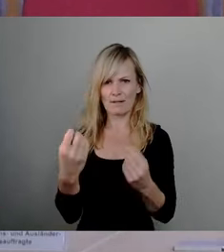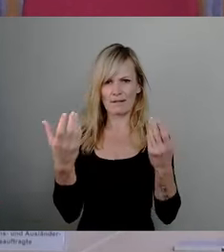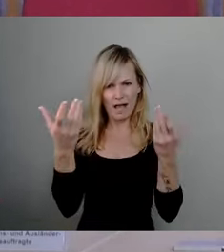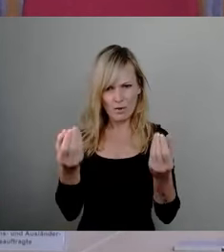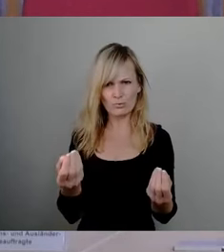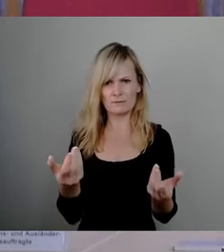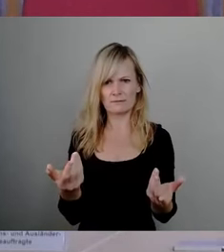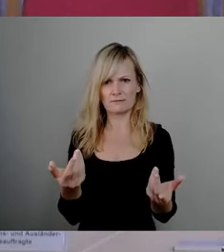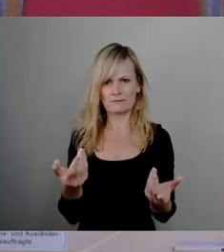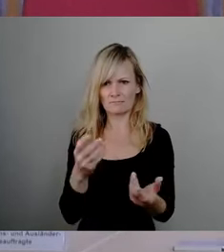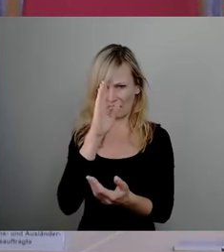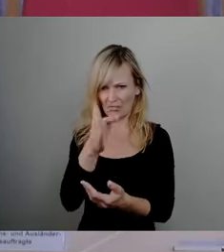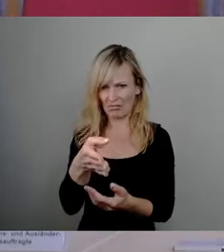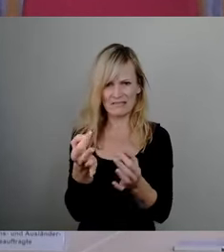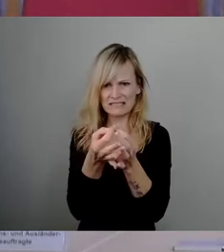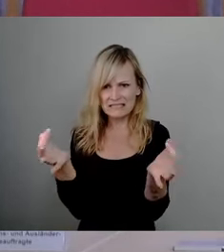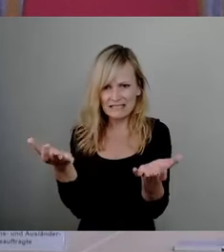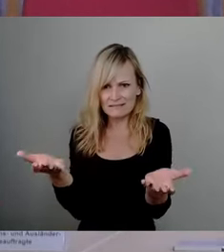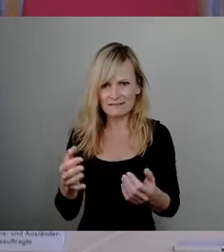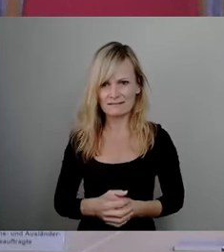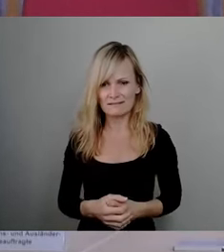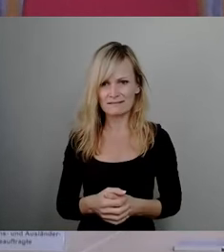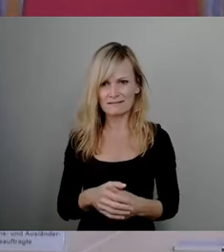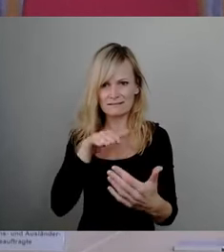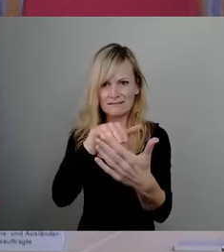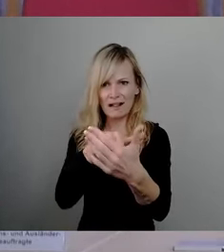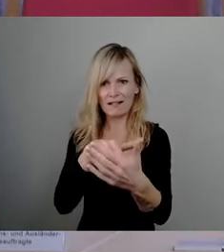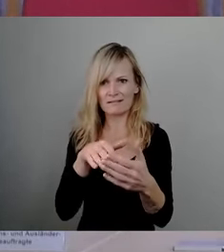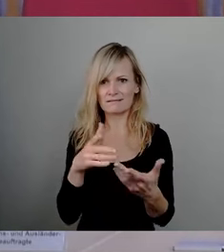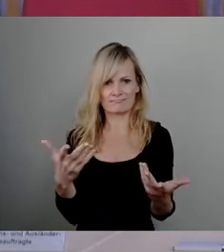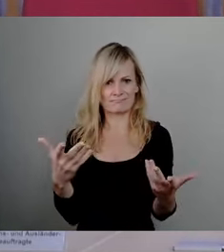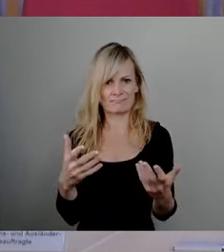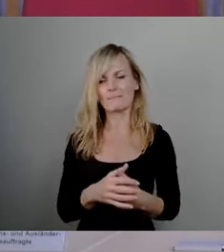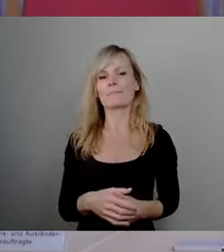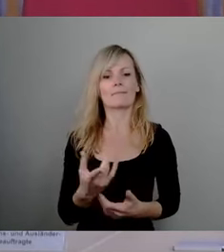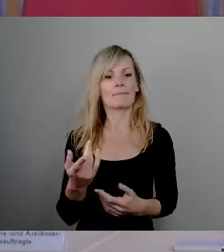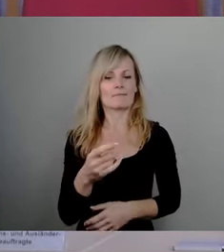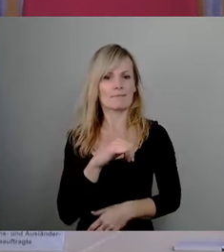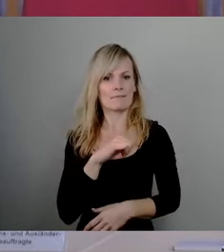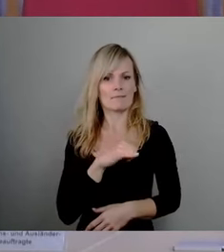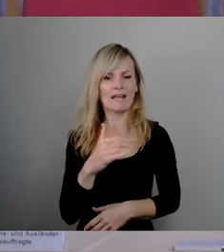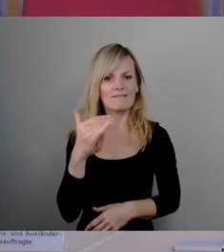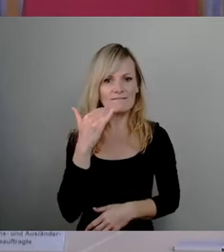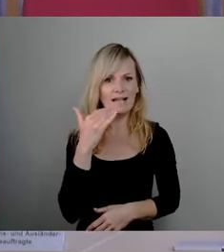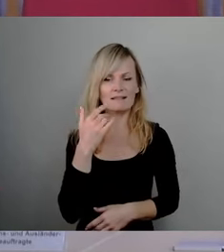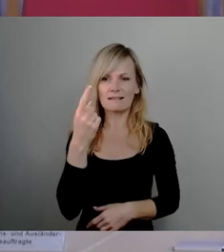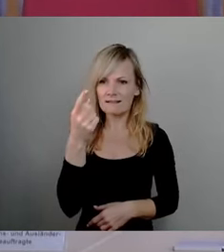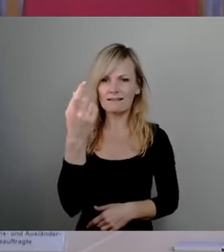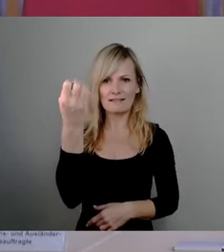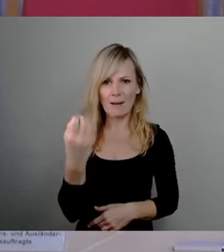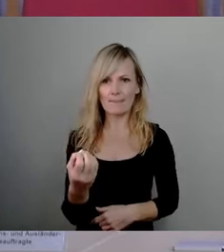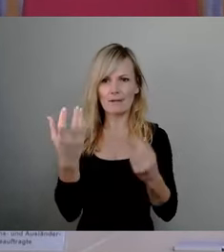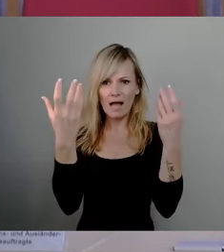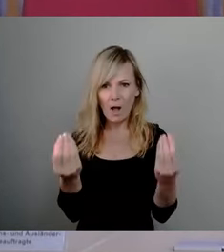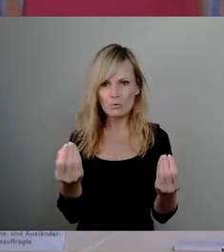ins Nichts führen. Uns würde da jetzt interessieren oder mich, wann denn nun genau da was passiert und vor allem auch wie der Verkehrsfluss dann